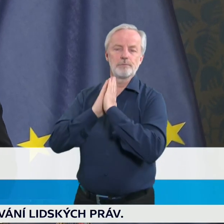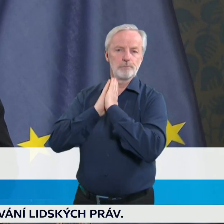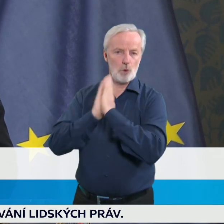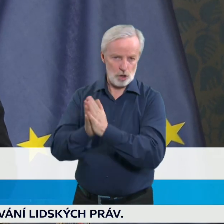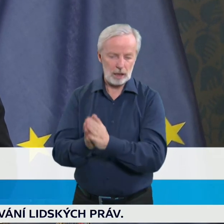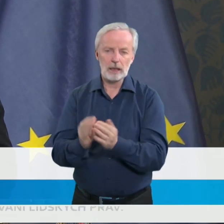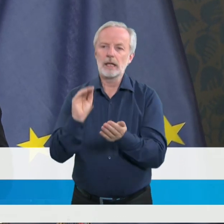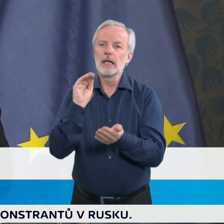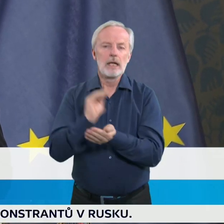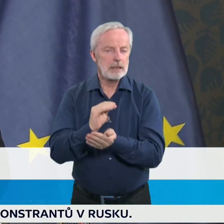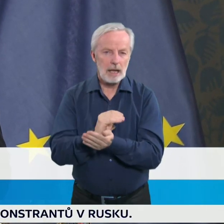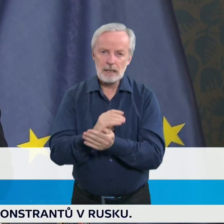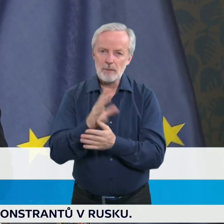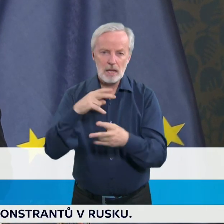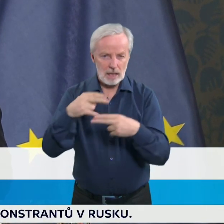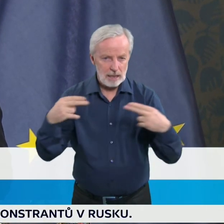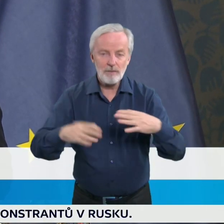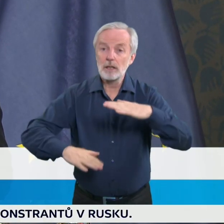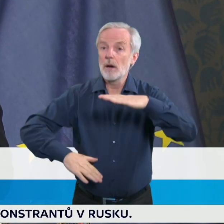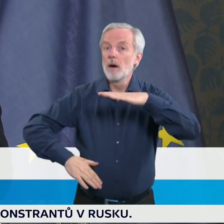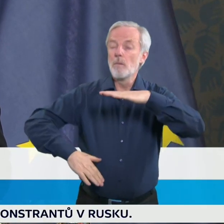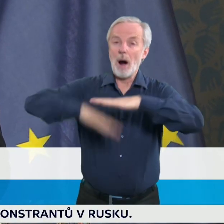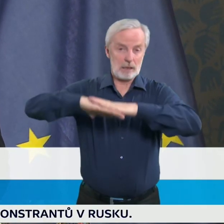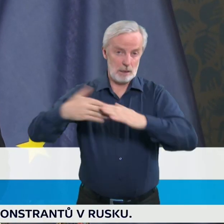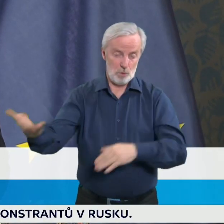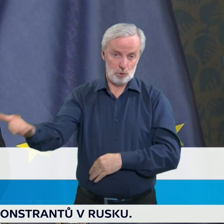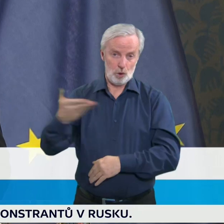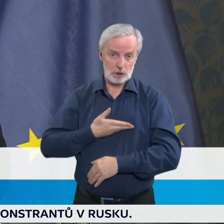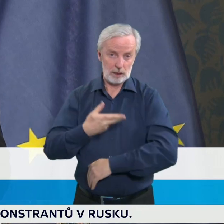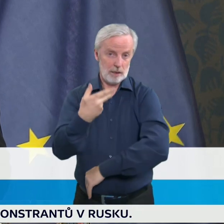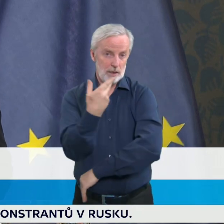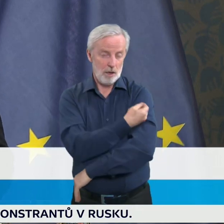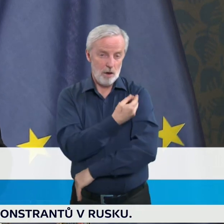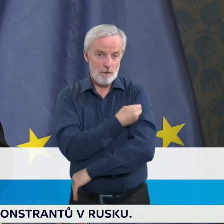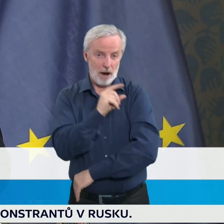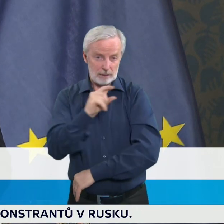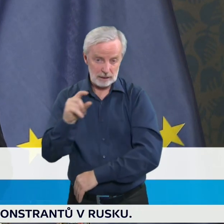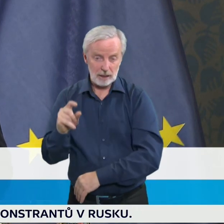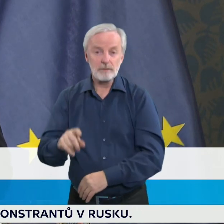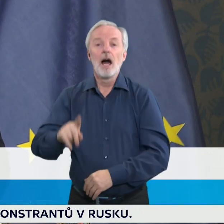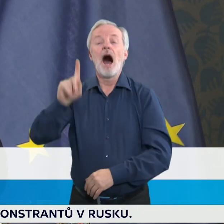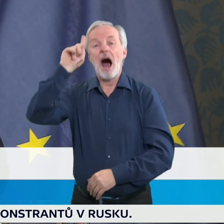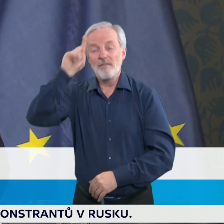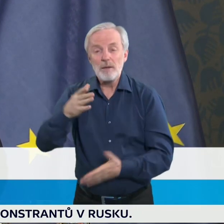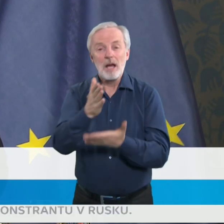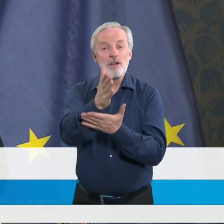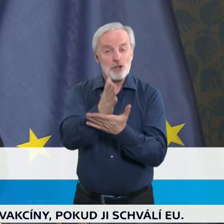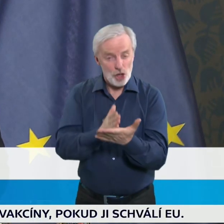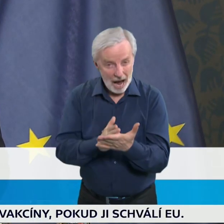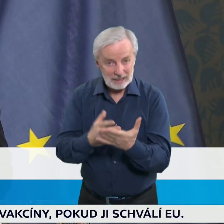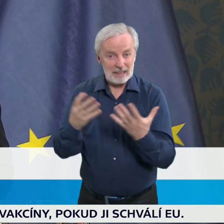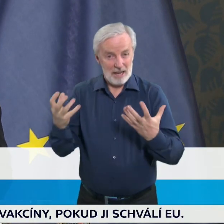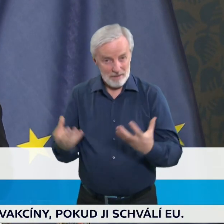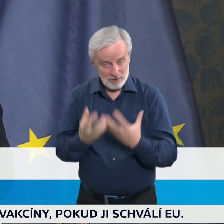takto je o maximum možného dodání této vakcíny. To, že se část té vakcíny nebo část toho výrobního procesu nachází v